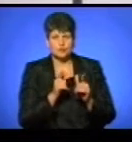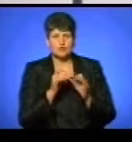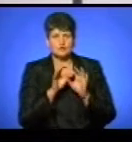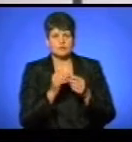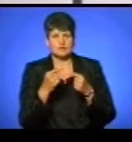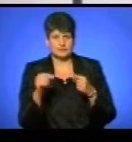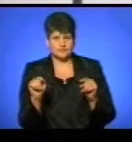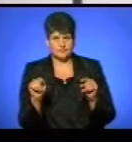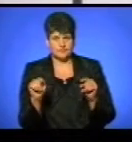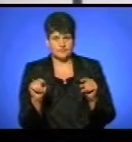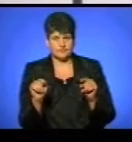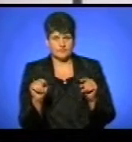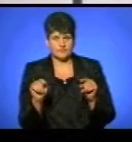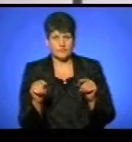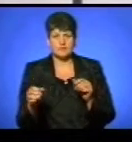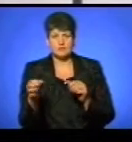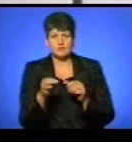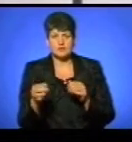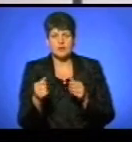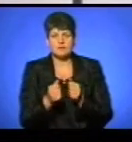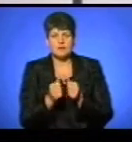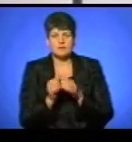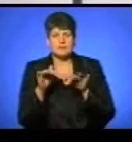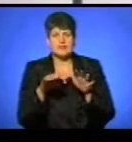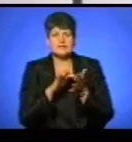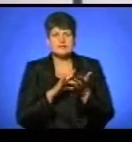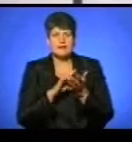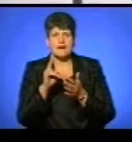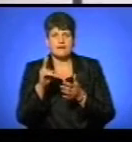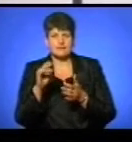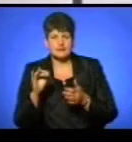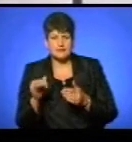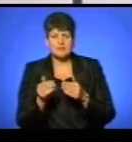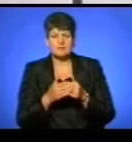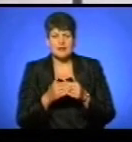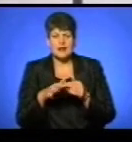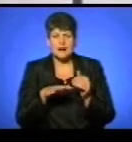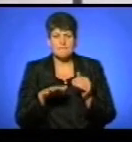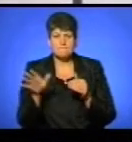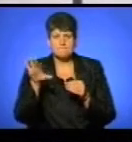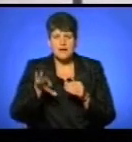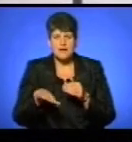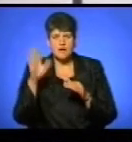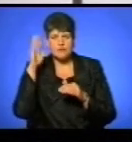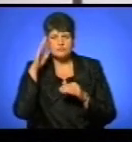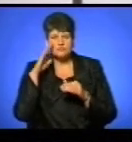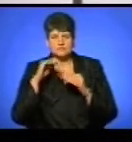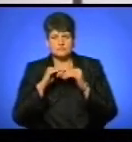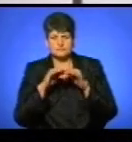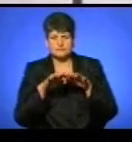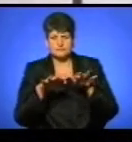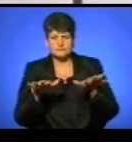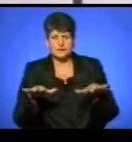інше. На ставі біля циганки у Тернополі втретє за два тижні біля берега вода покривається плівкою з нафтопродуктів. Про це